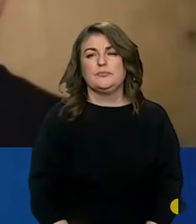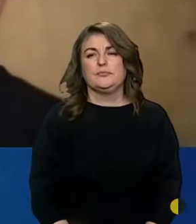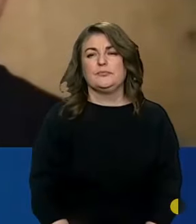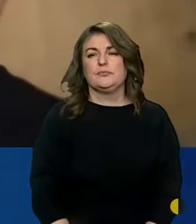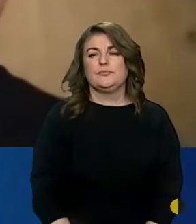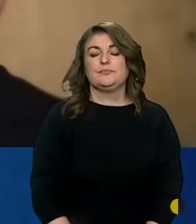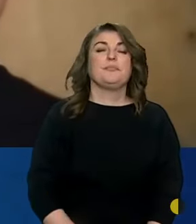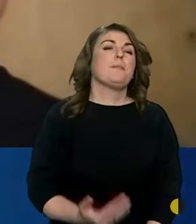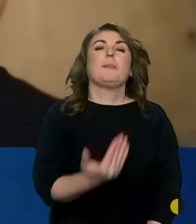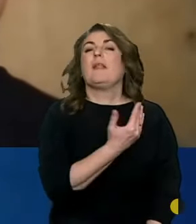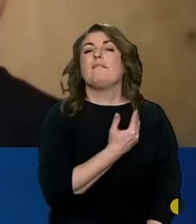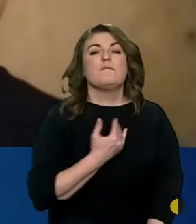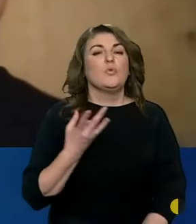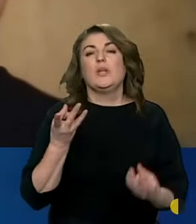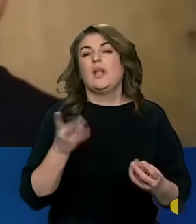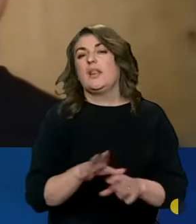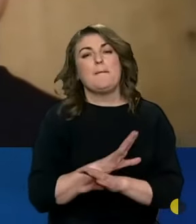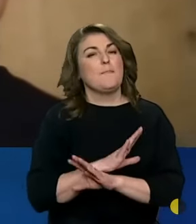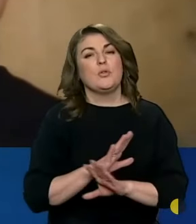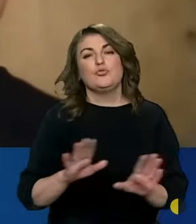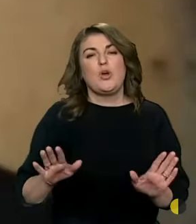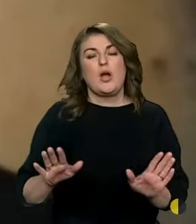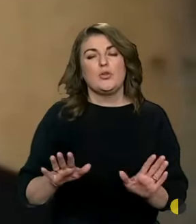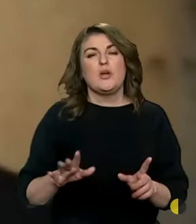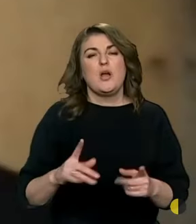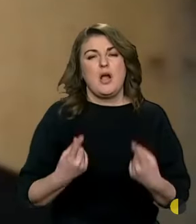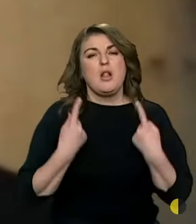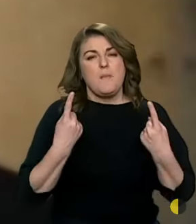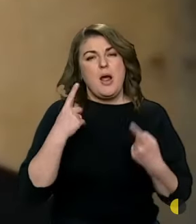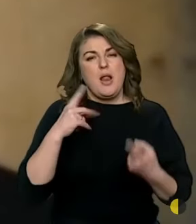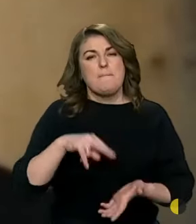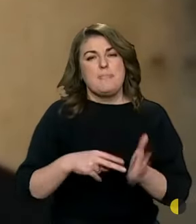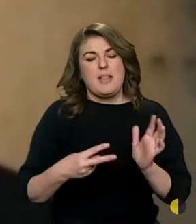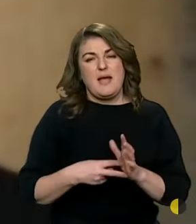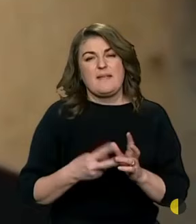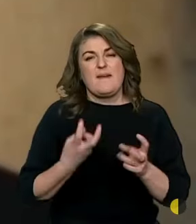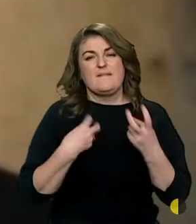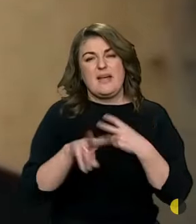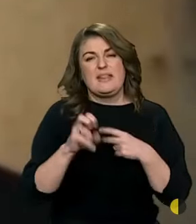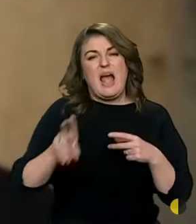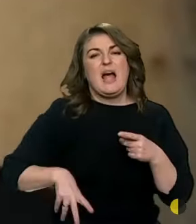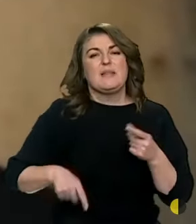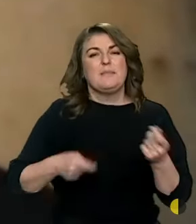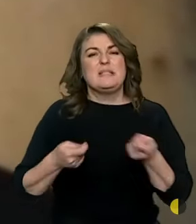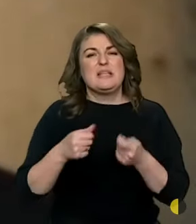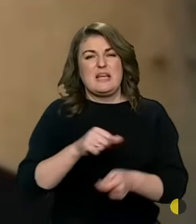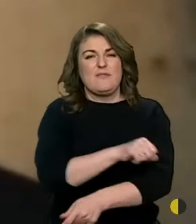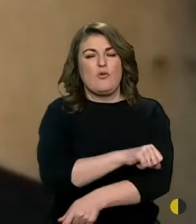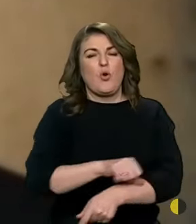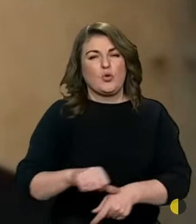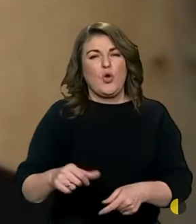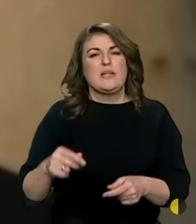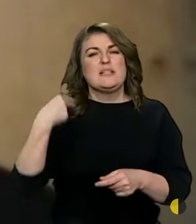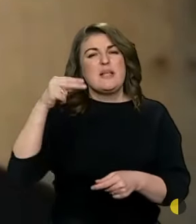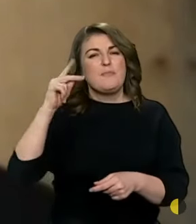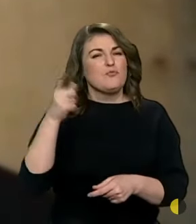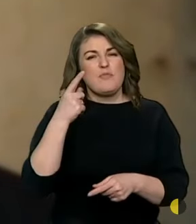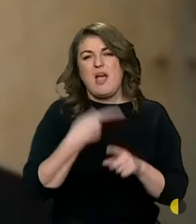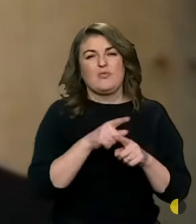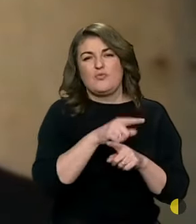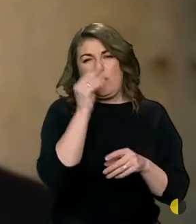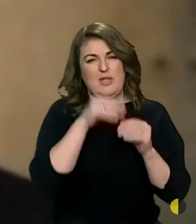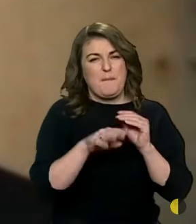Ну вони не полишають глобальних планів вийти на адміністративні кордони Запорізької області. Цього навіть не